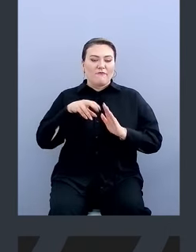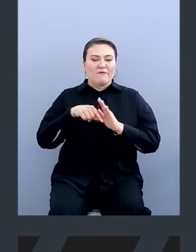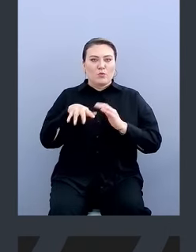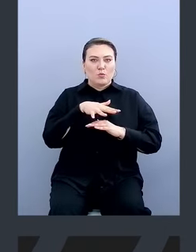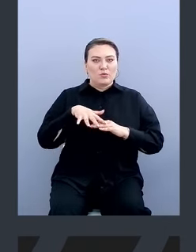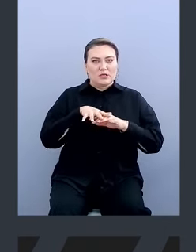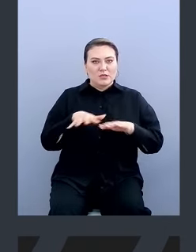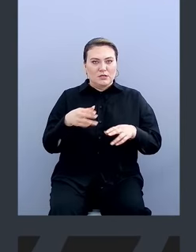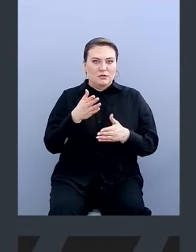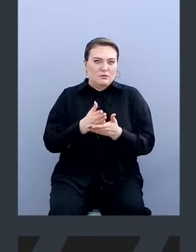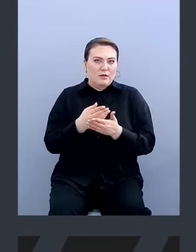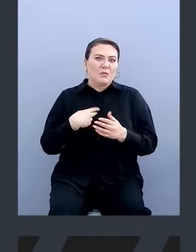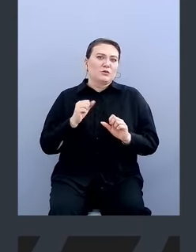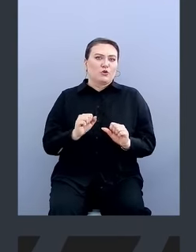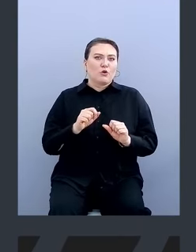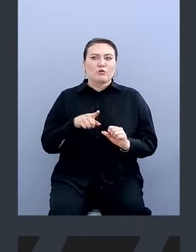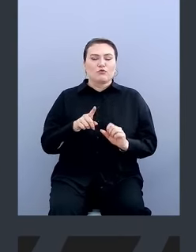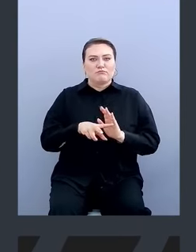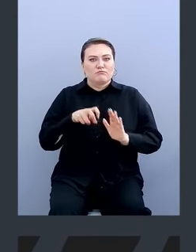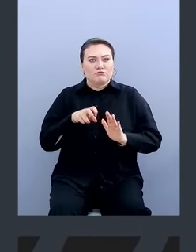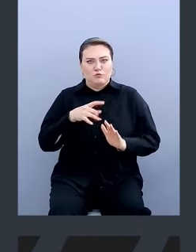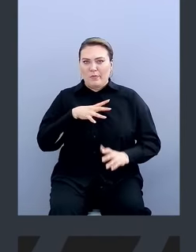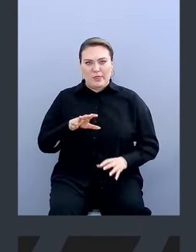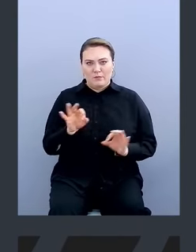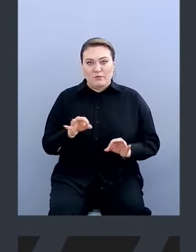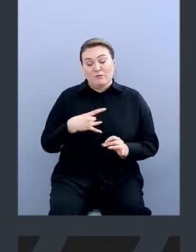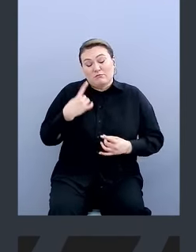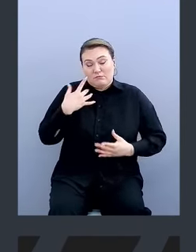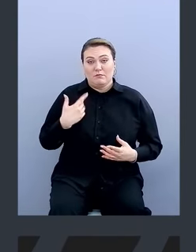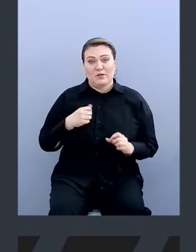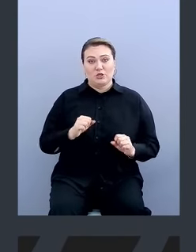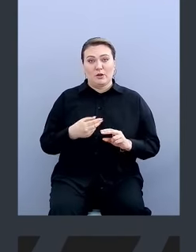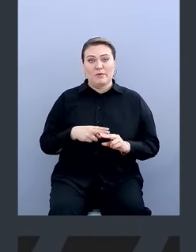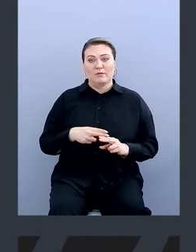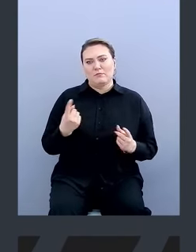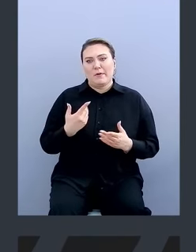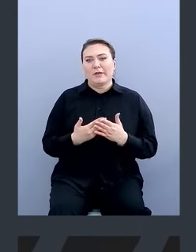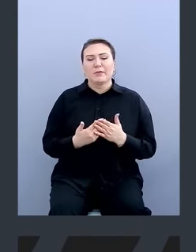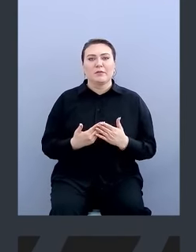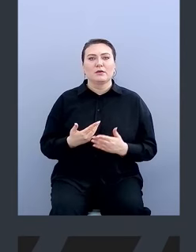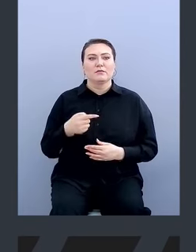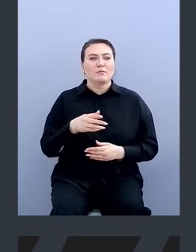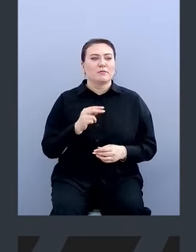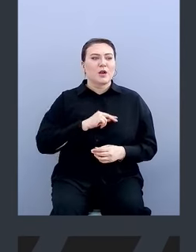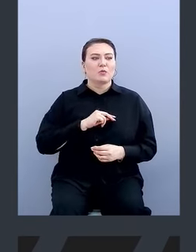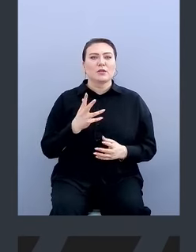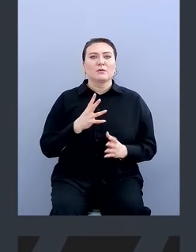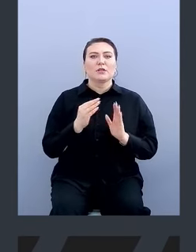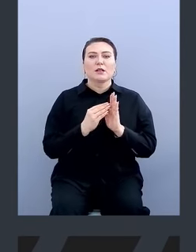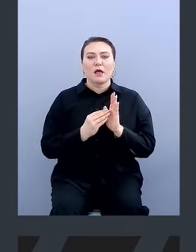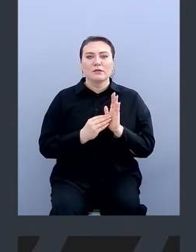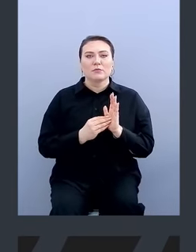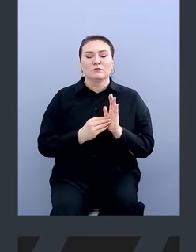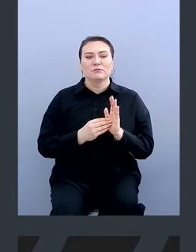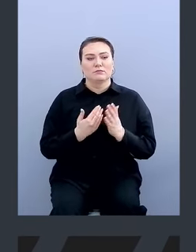самым защищаемся от того, что можно что-то утащить. То есть банальный пример – это работа с какими-то данными,